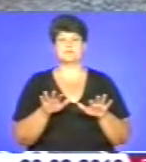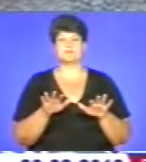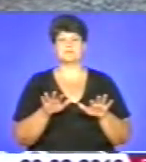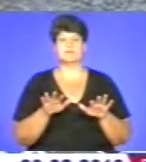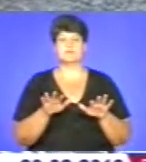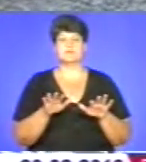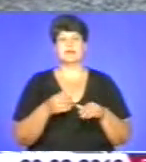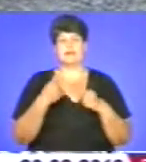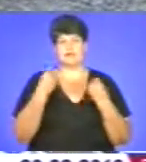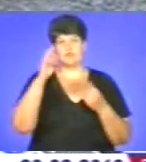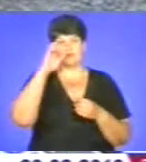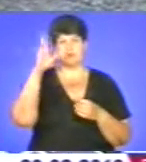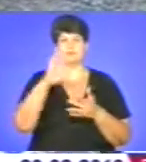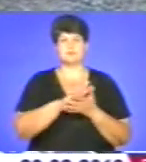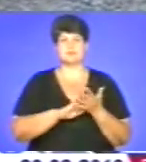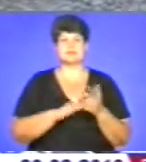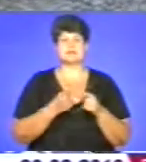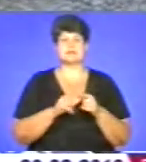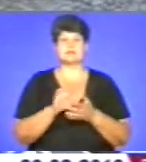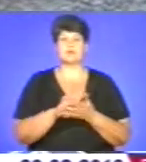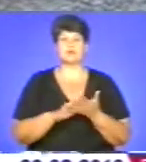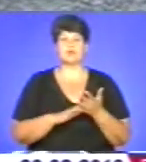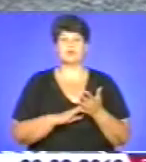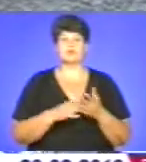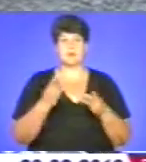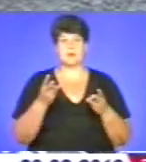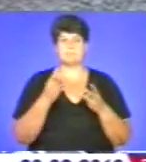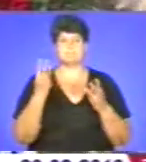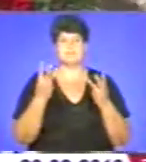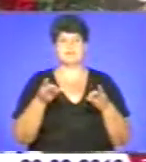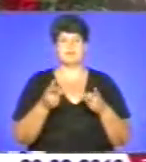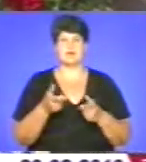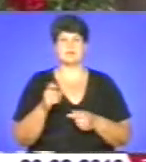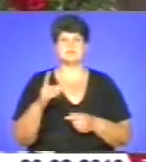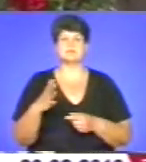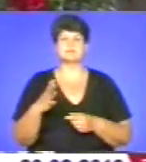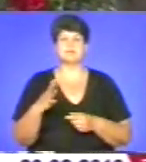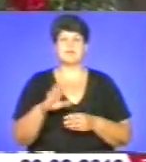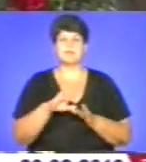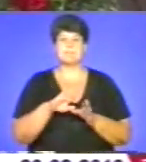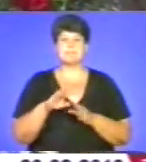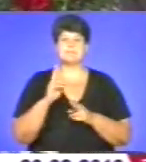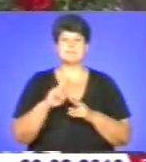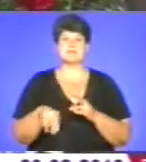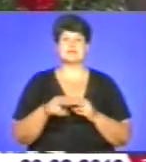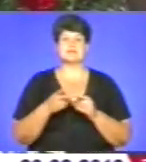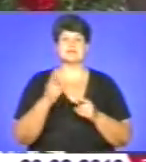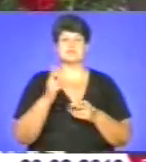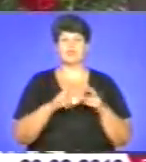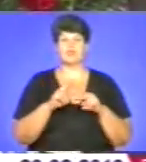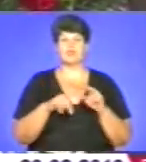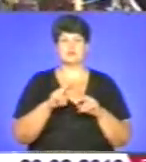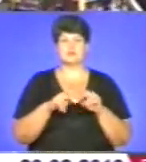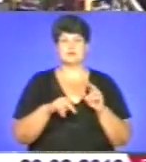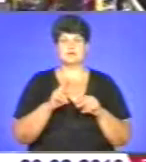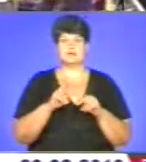І дав би, Боже, б воно і надальше того, що продовжалося, щоб ми палили тим газом. Після завершення будівництва підвідного газопроводу під